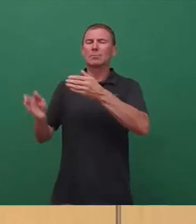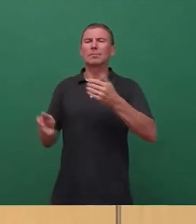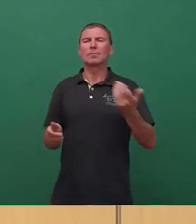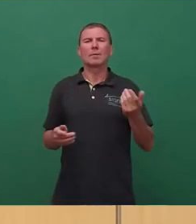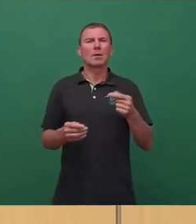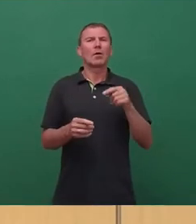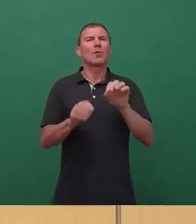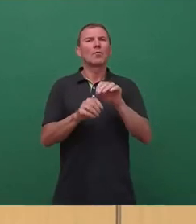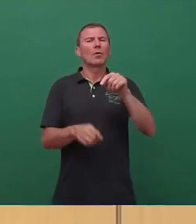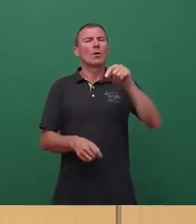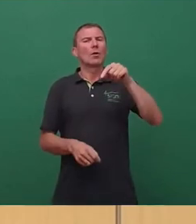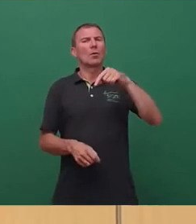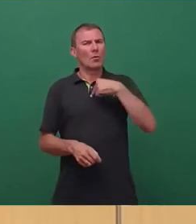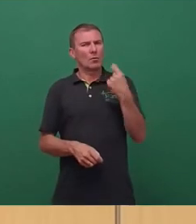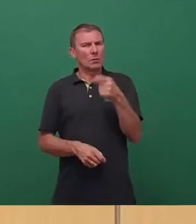heute droht,